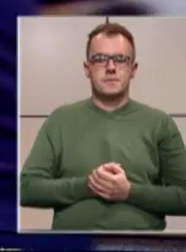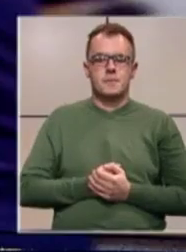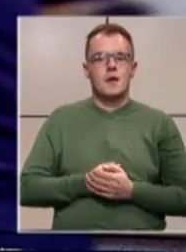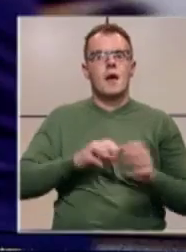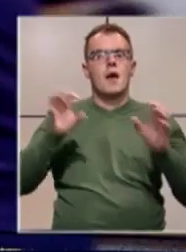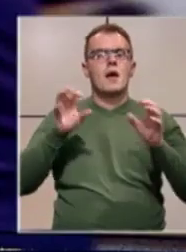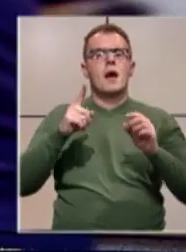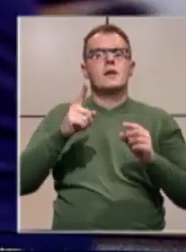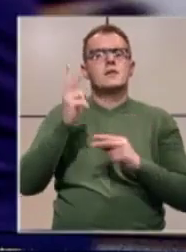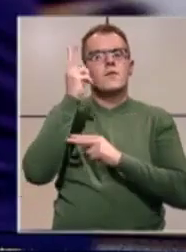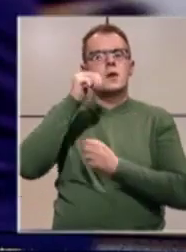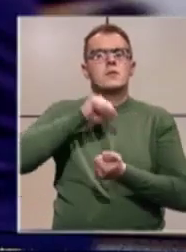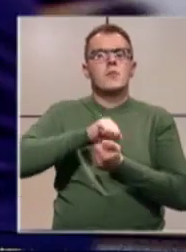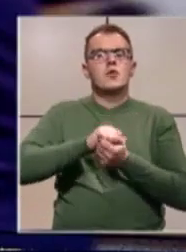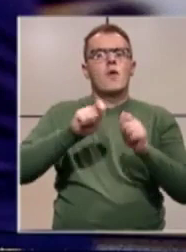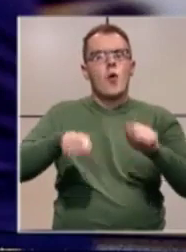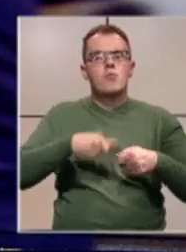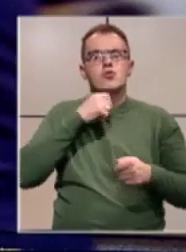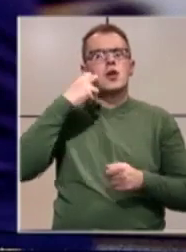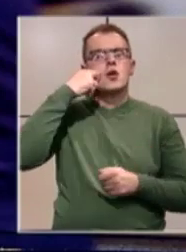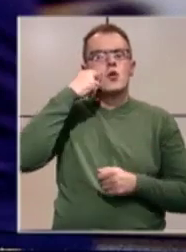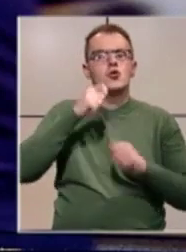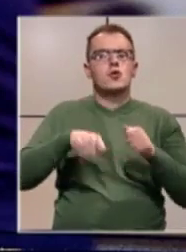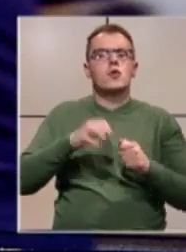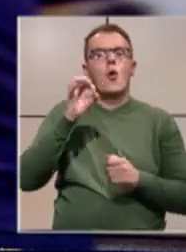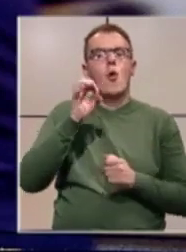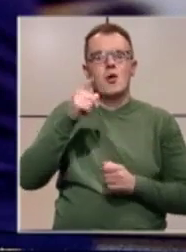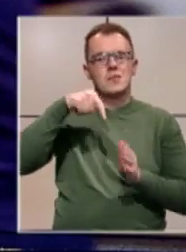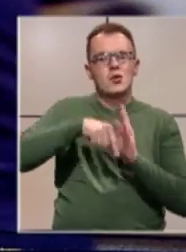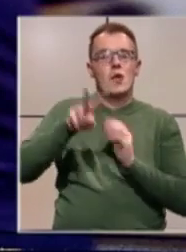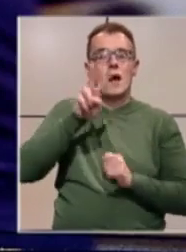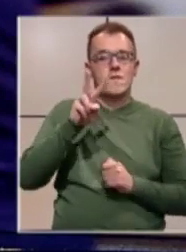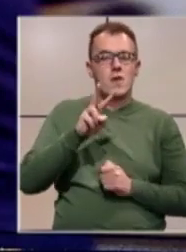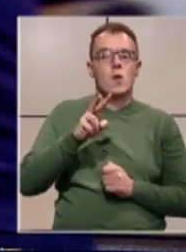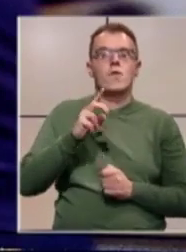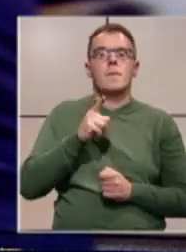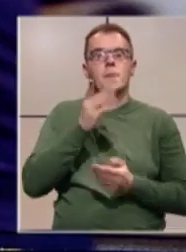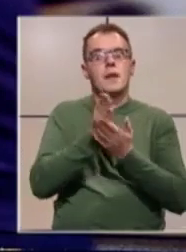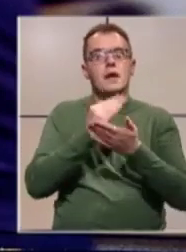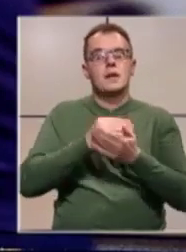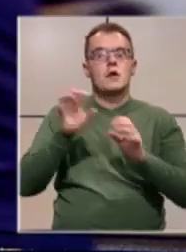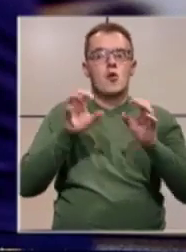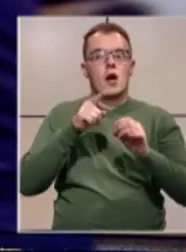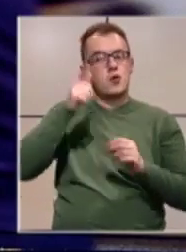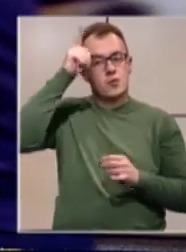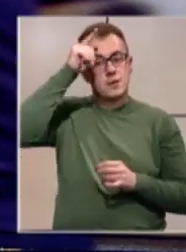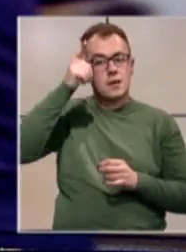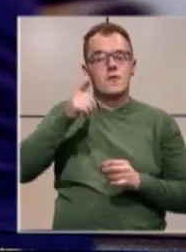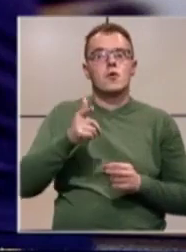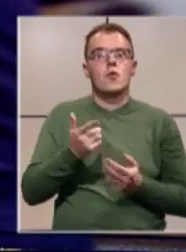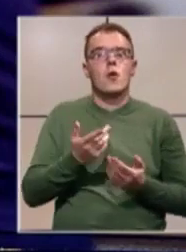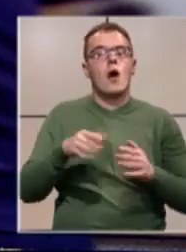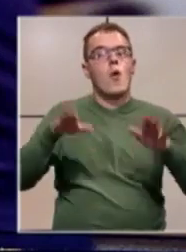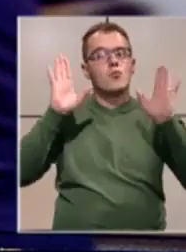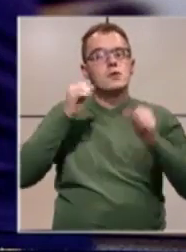Radnice i tvornice za proizvodnju obuča i kožne galanterije Olipi iz Donjeg vakufa kao i dio radnika ove tvrtke i stravnika nastavili su